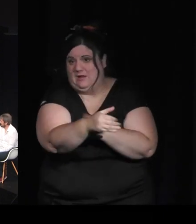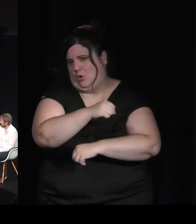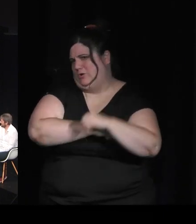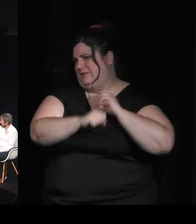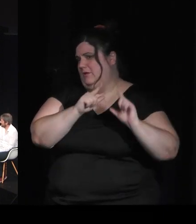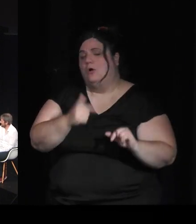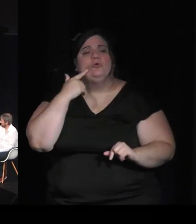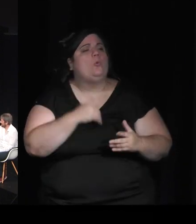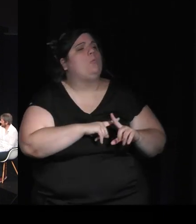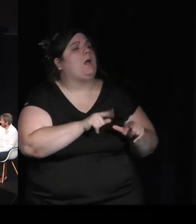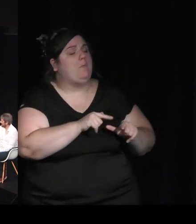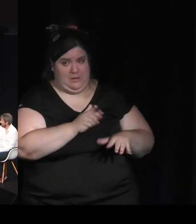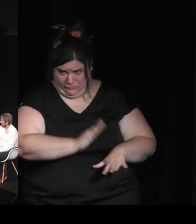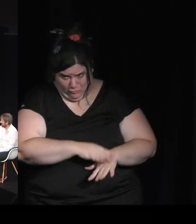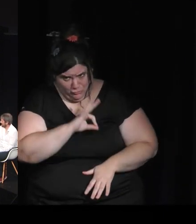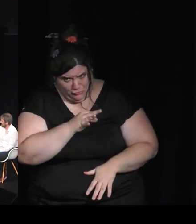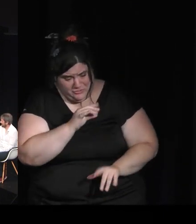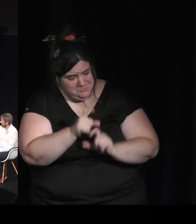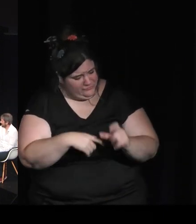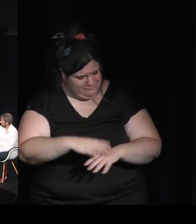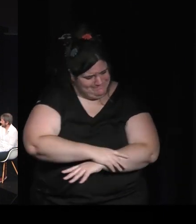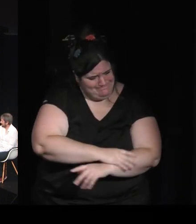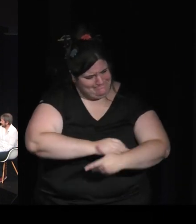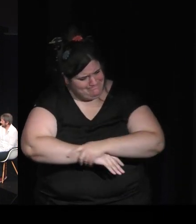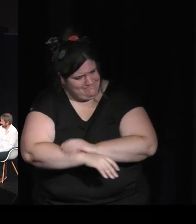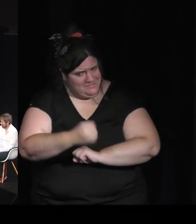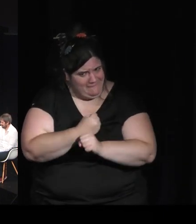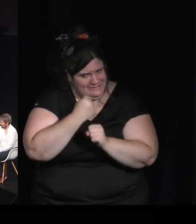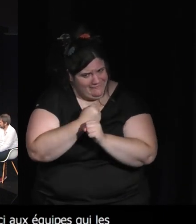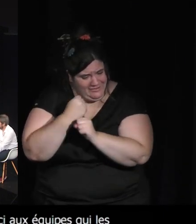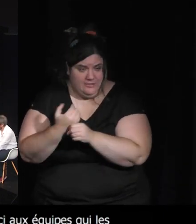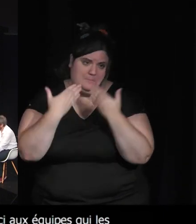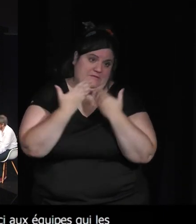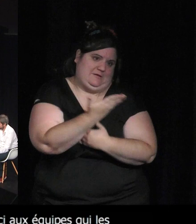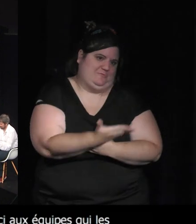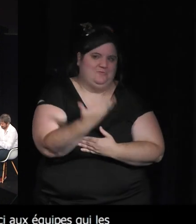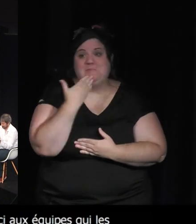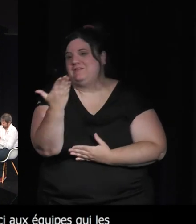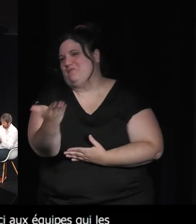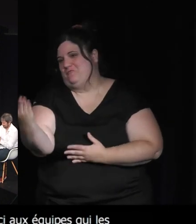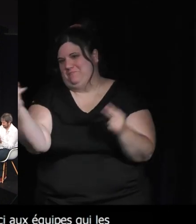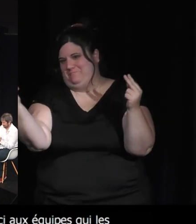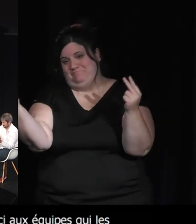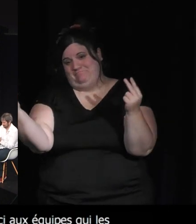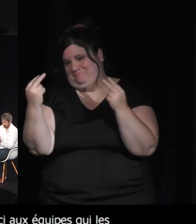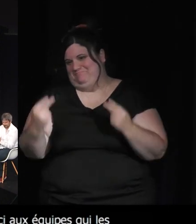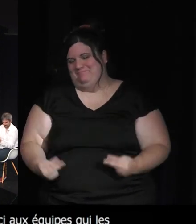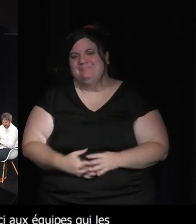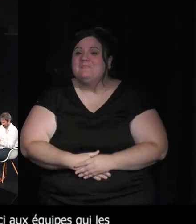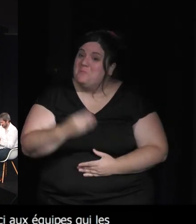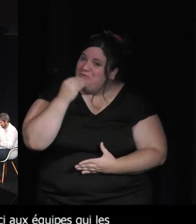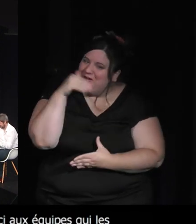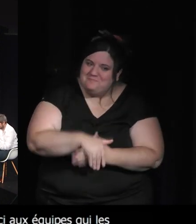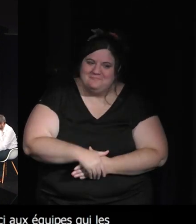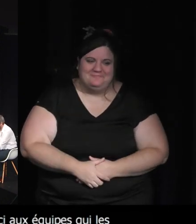mais en réalité il y a beaucoup de gens qui travaillent pour rendre ces choses possibles merci à eux et merci à vous d'être venus bonne soirée merci à tous